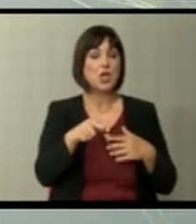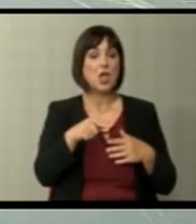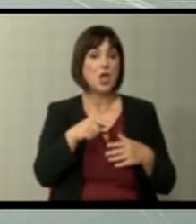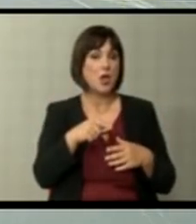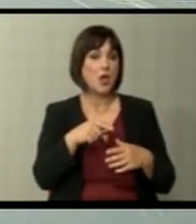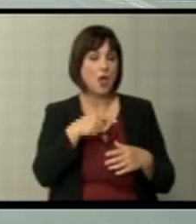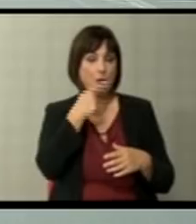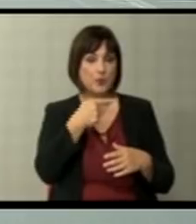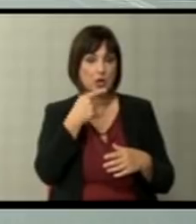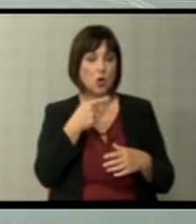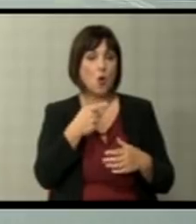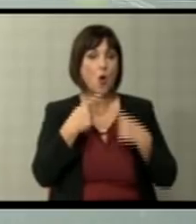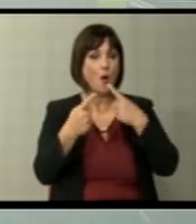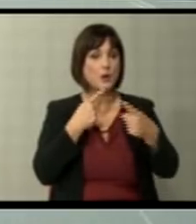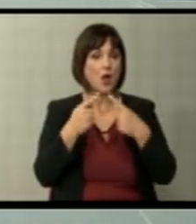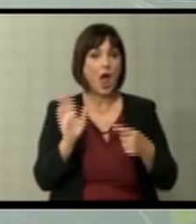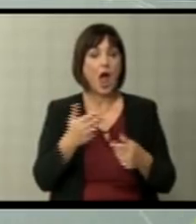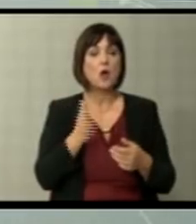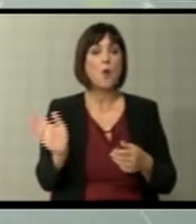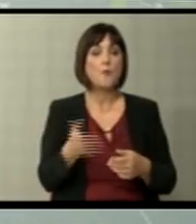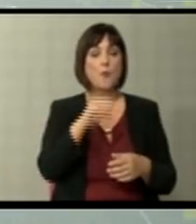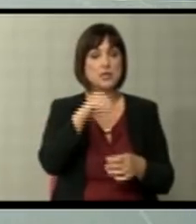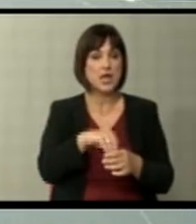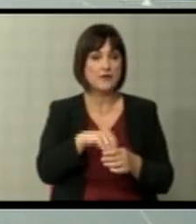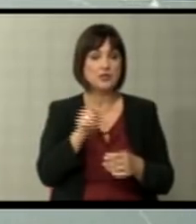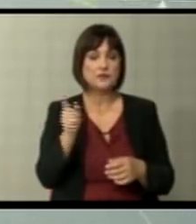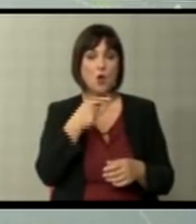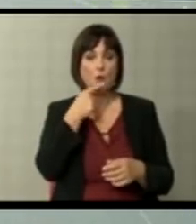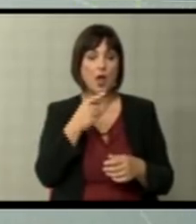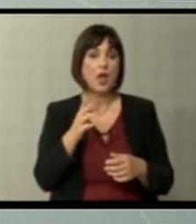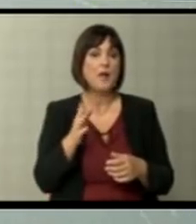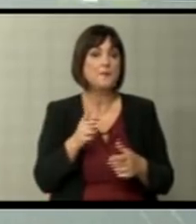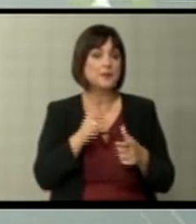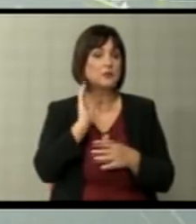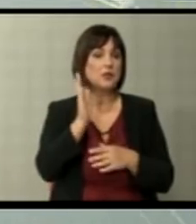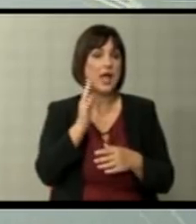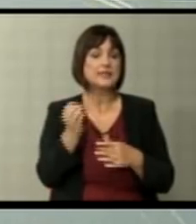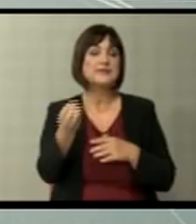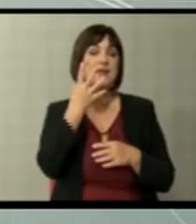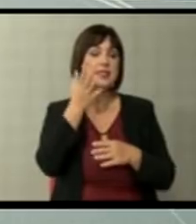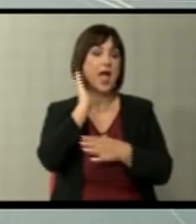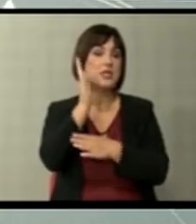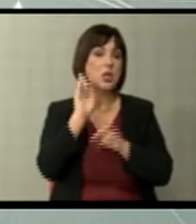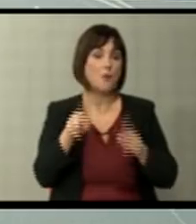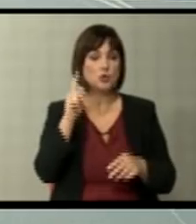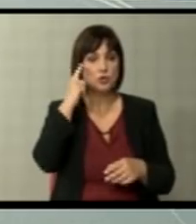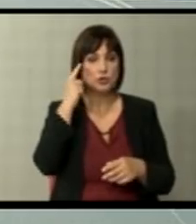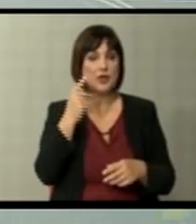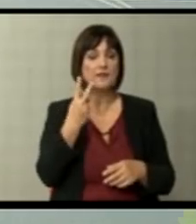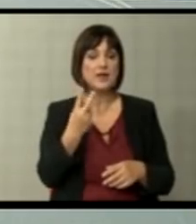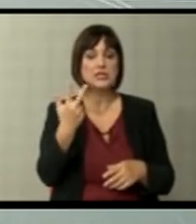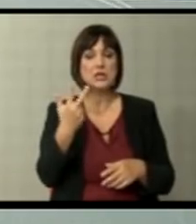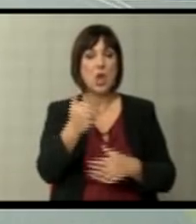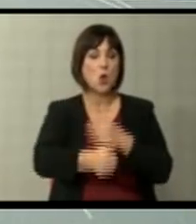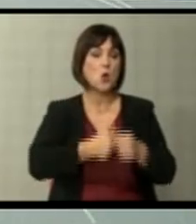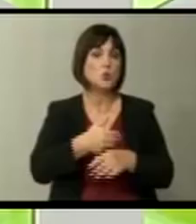обраќањето. Негово дека, ако помине референдумот... иднина. Светла иднина може да значи дека и за 2-3 години.